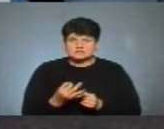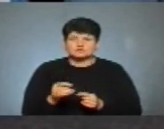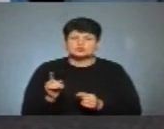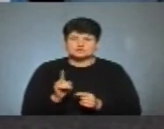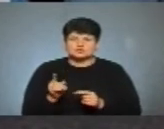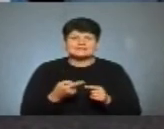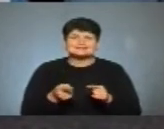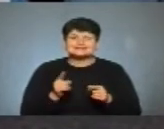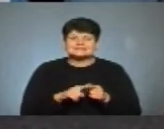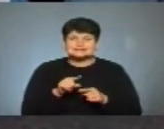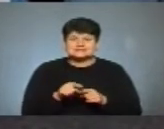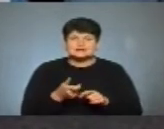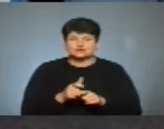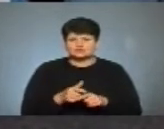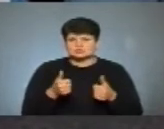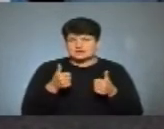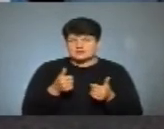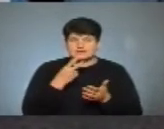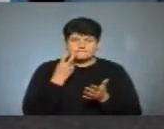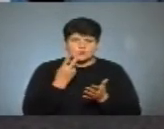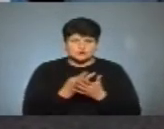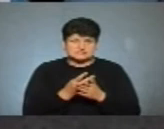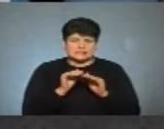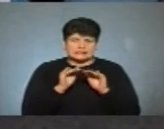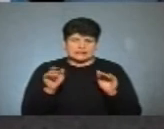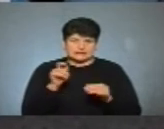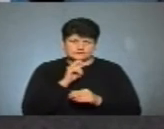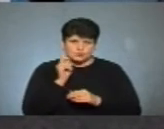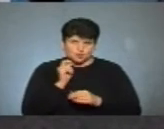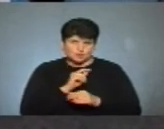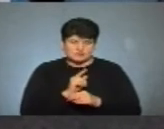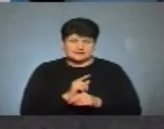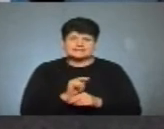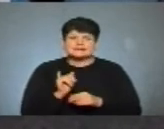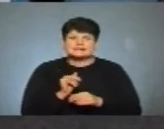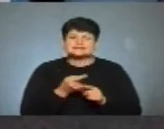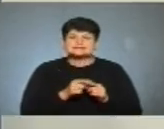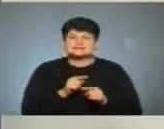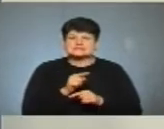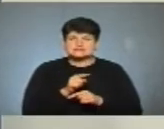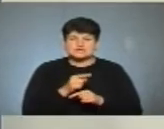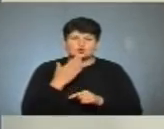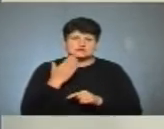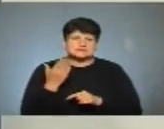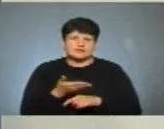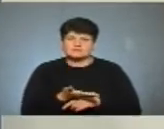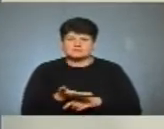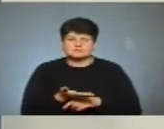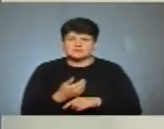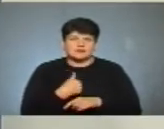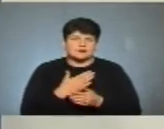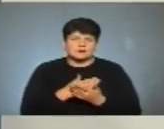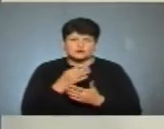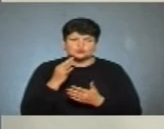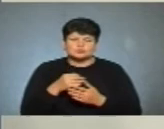що це дуже гарний показник на рівні України. І за цих останніх, я маю